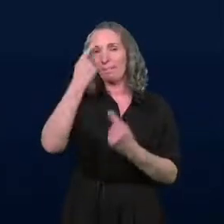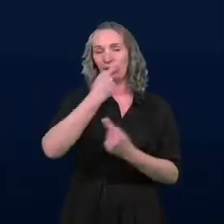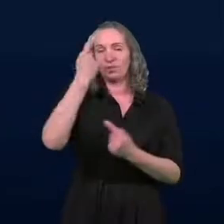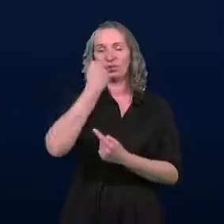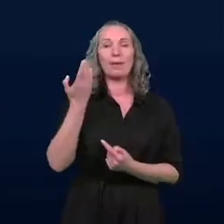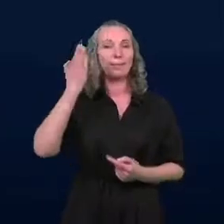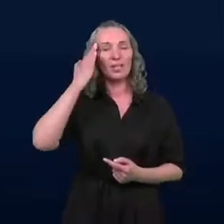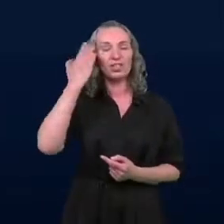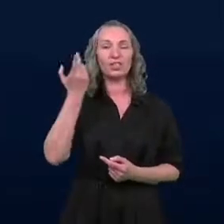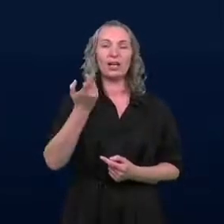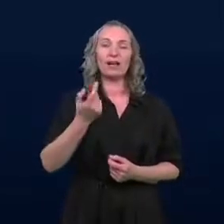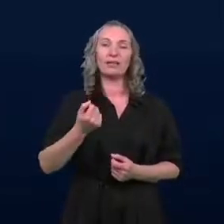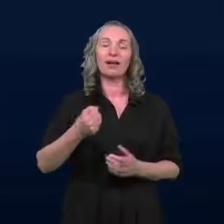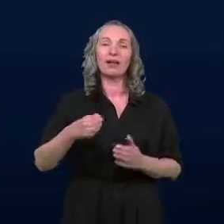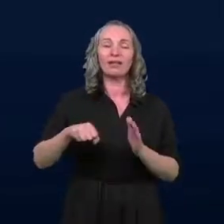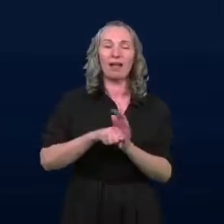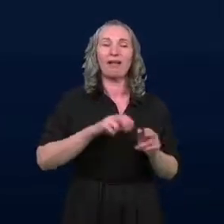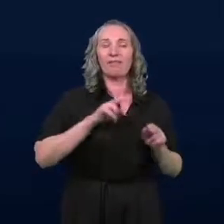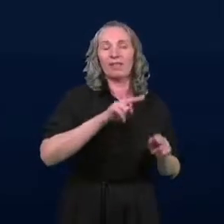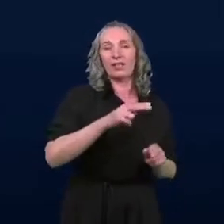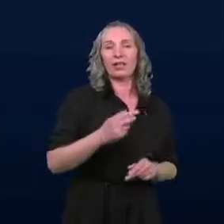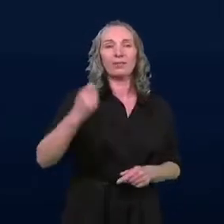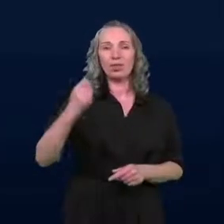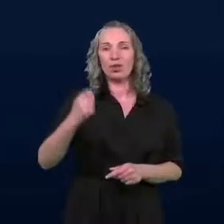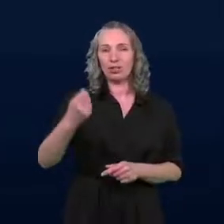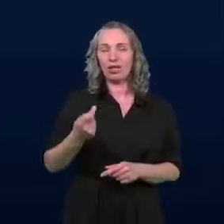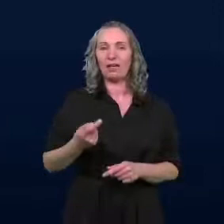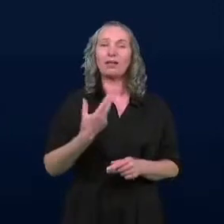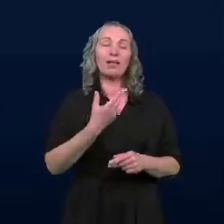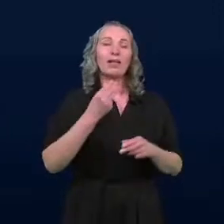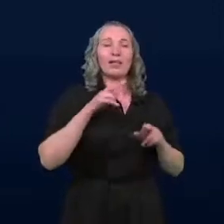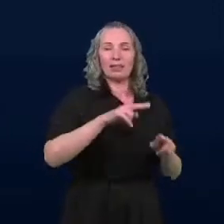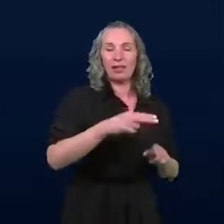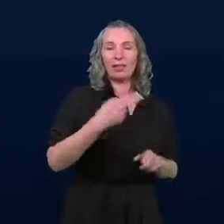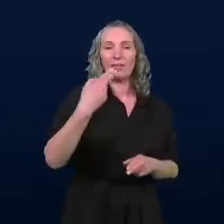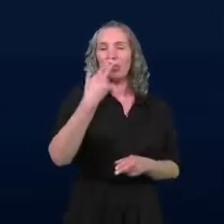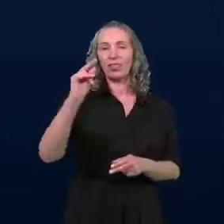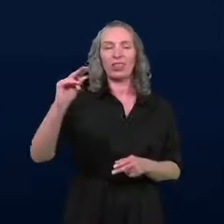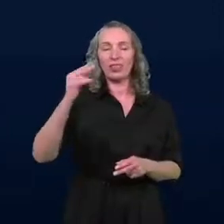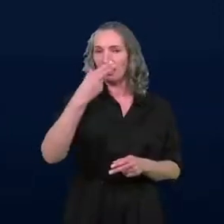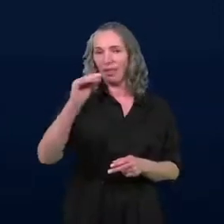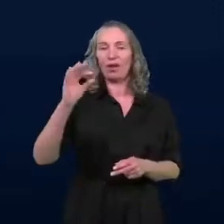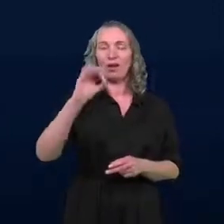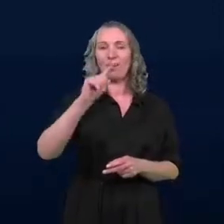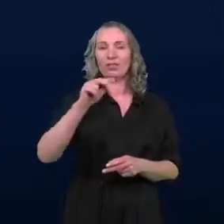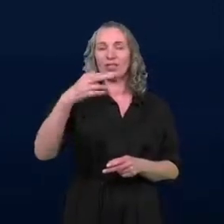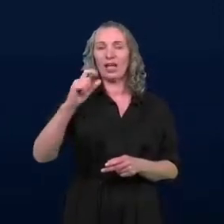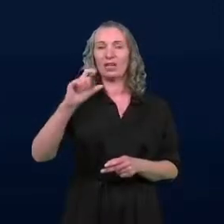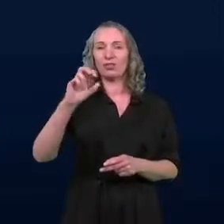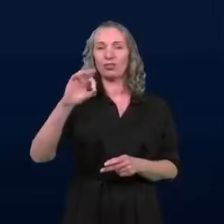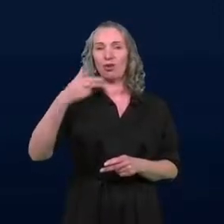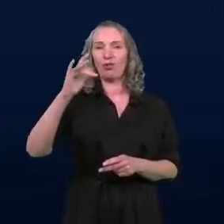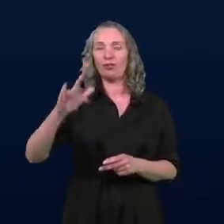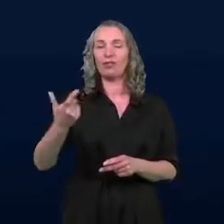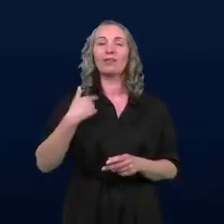mieszkania na tak zwany najem socjalny i najem nieoznaczony. Bo jak państwo wiedzą, zresztą staramy się też te